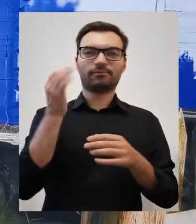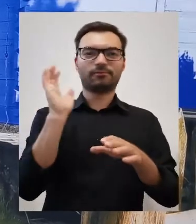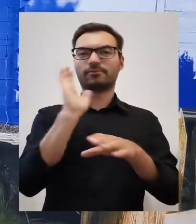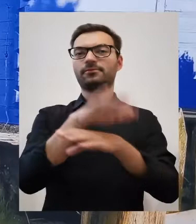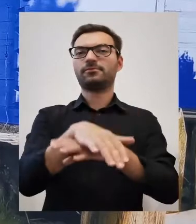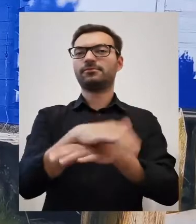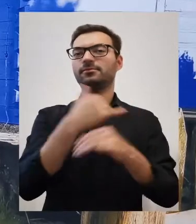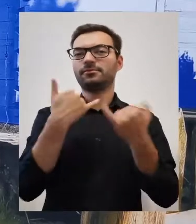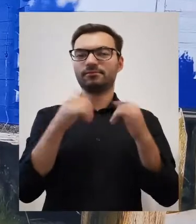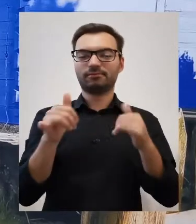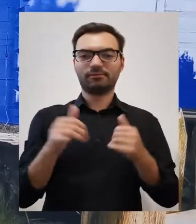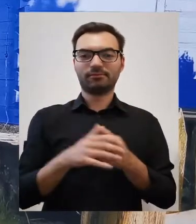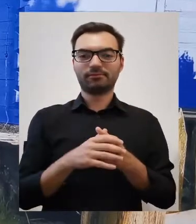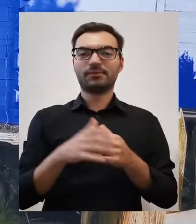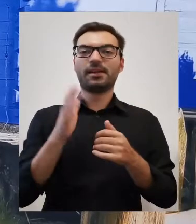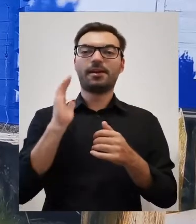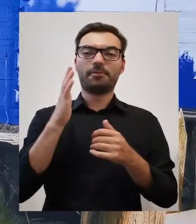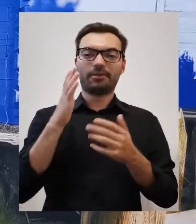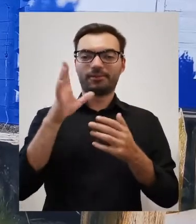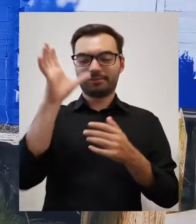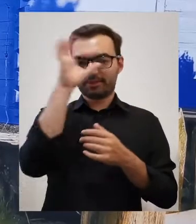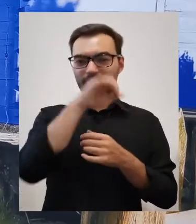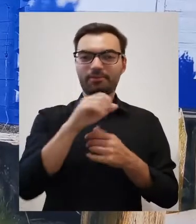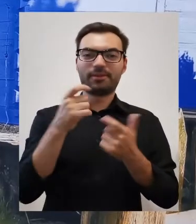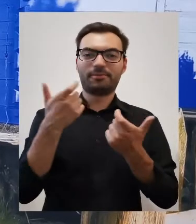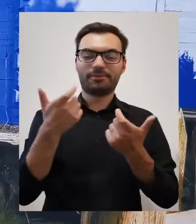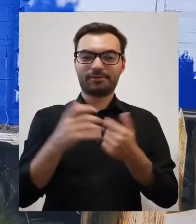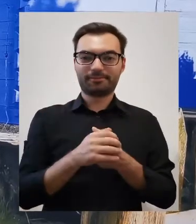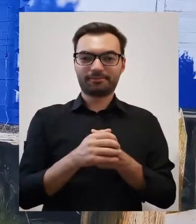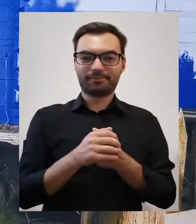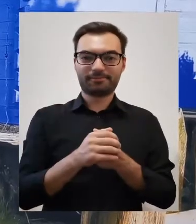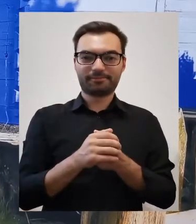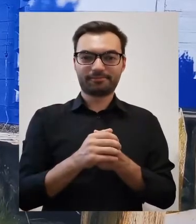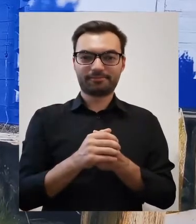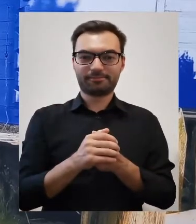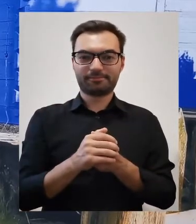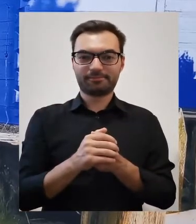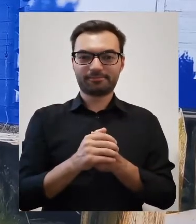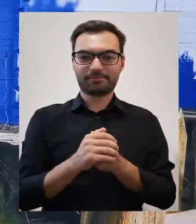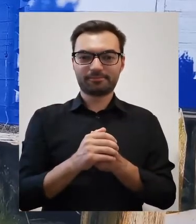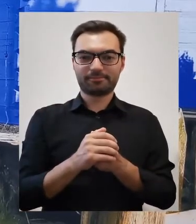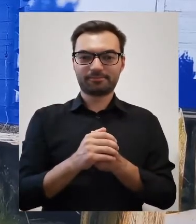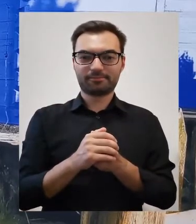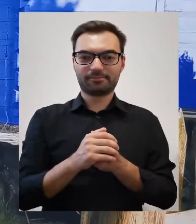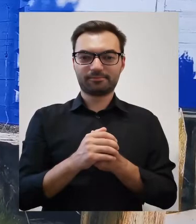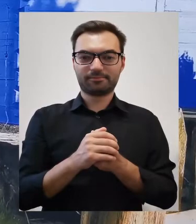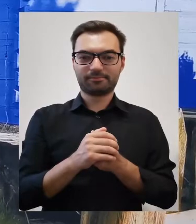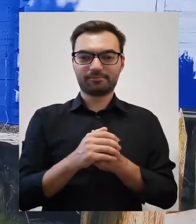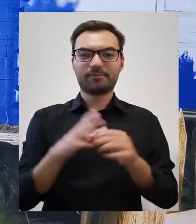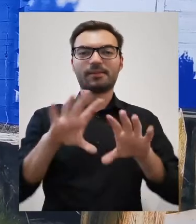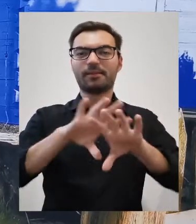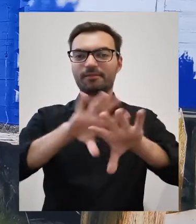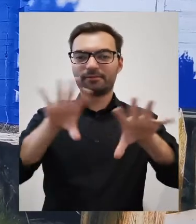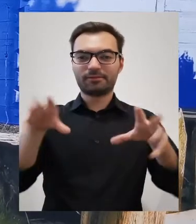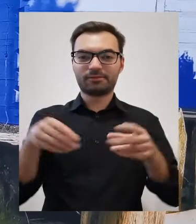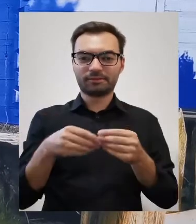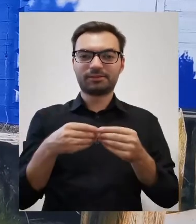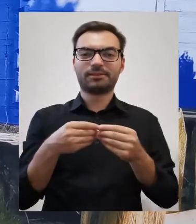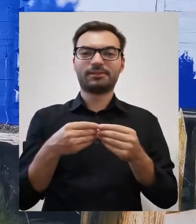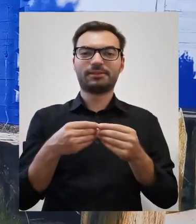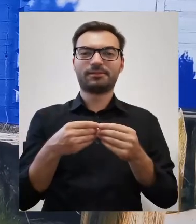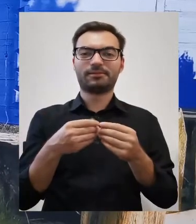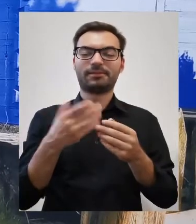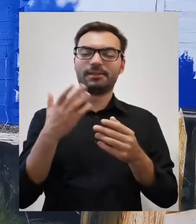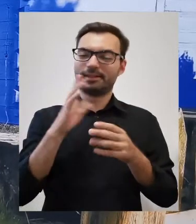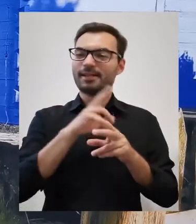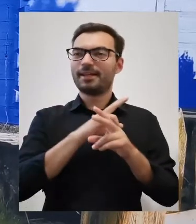lepszości. No i potem zapomina się, że tak czy inaczej wszyscy